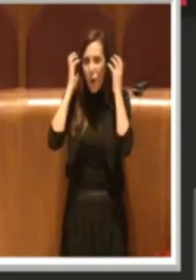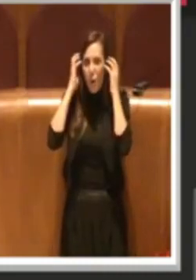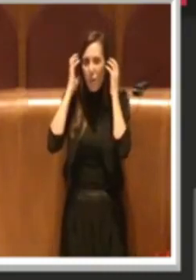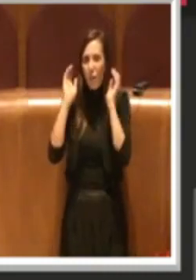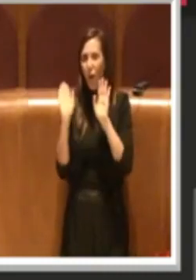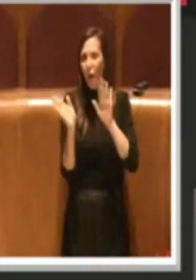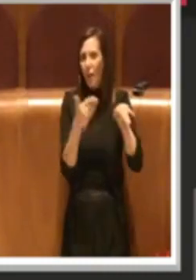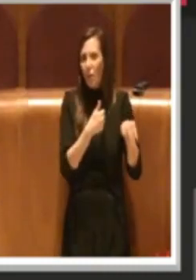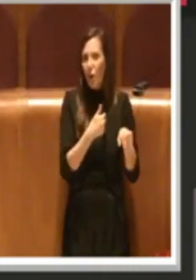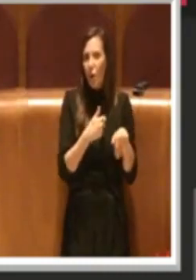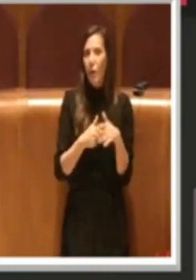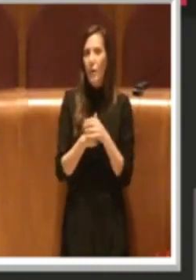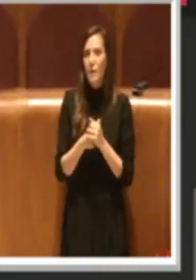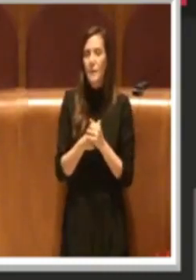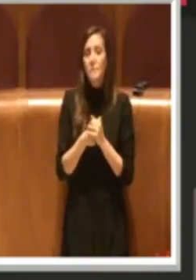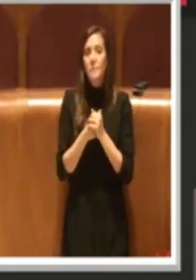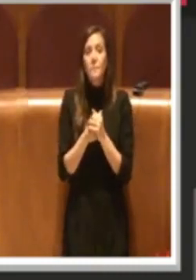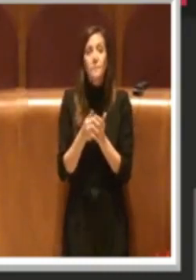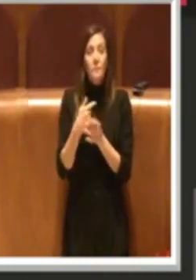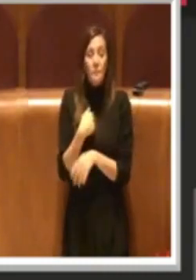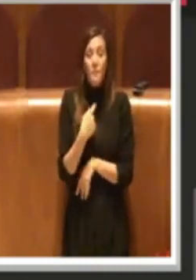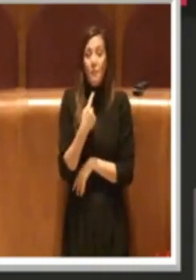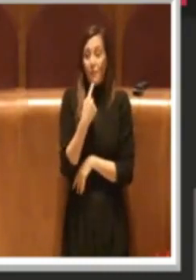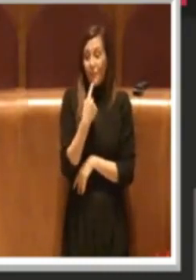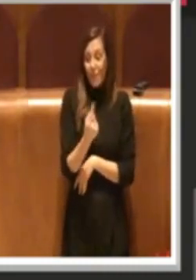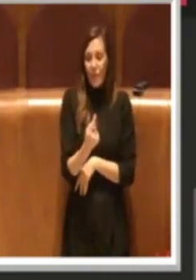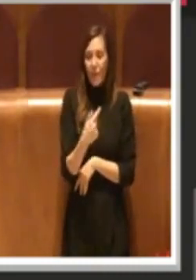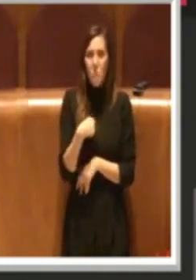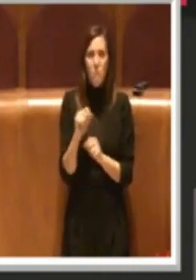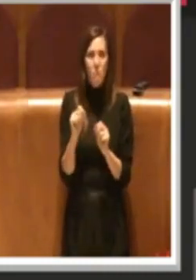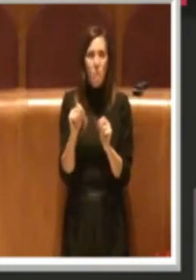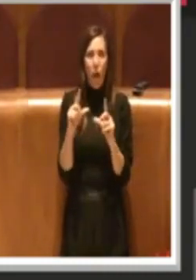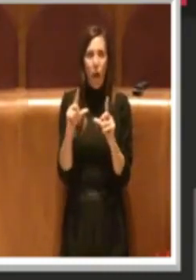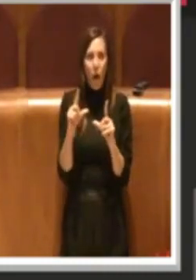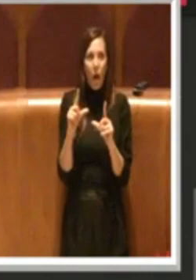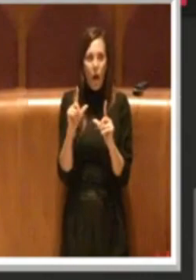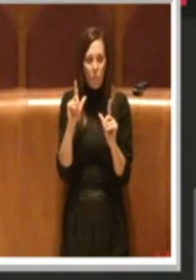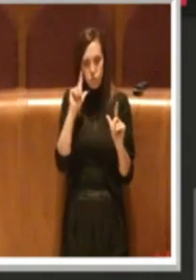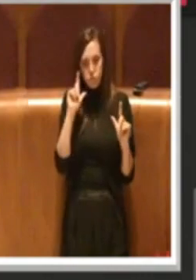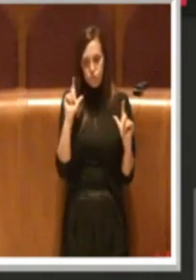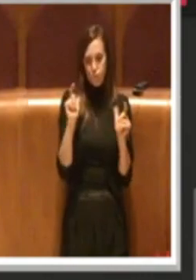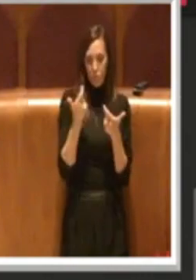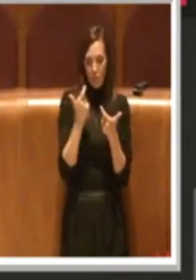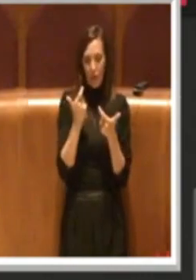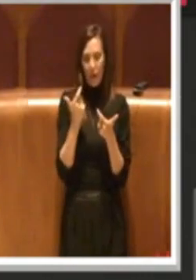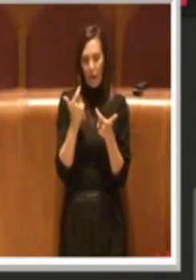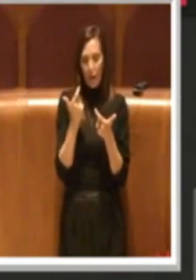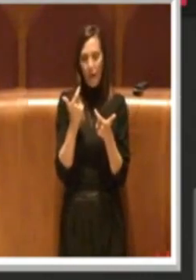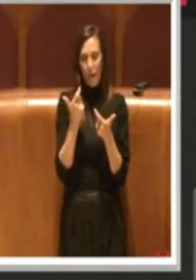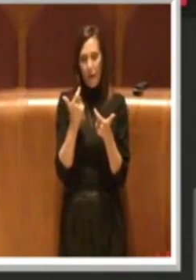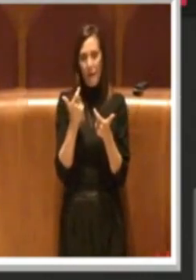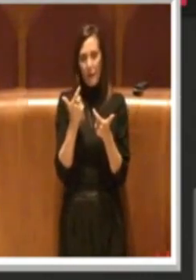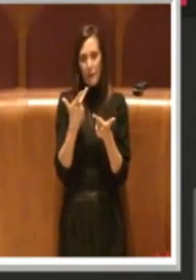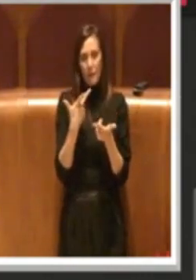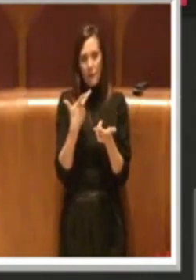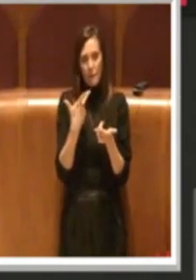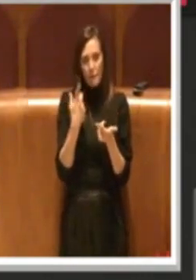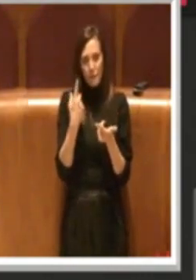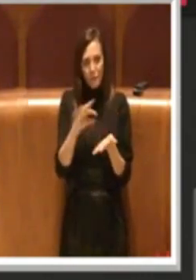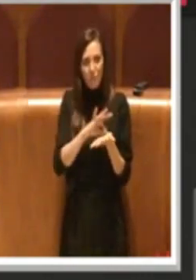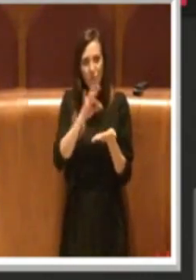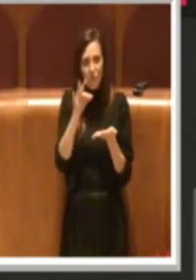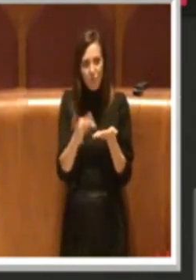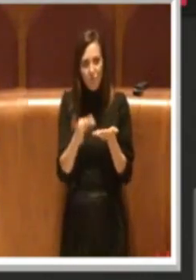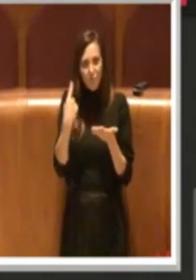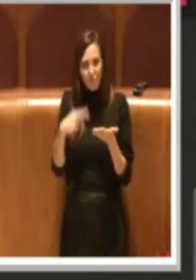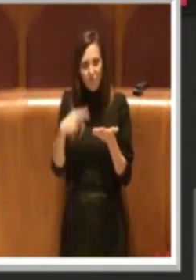Allora, dicevo, sono rimasto stupito e spiazzato della calendarizzazione di questa delibera sotto vari aspetti.